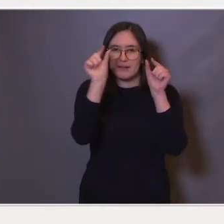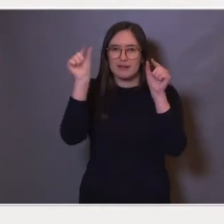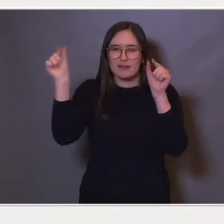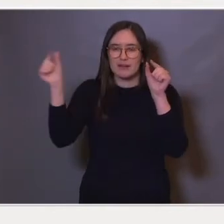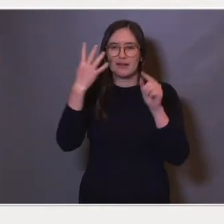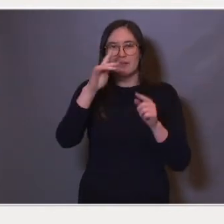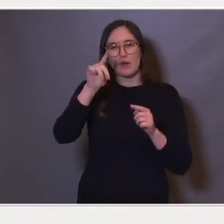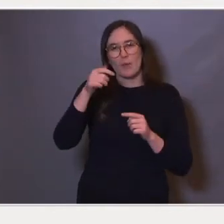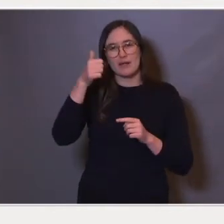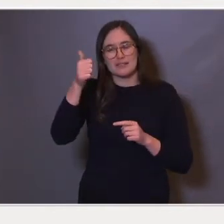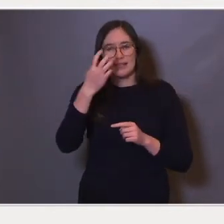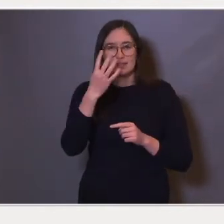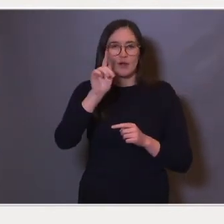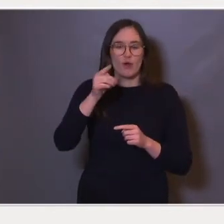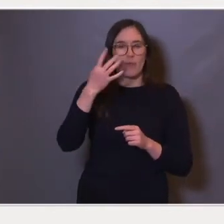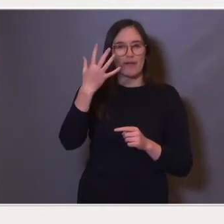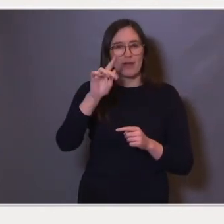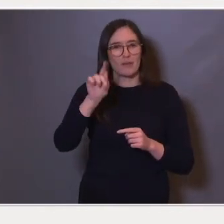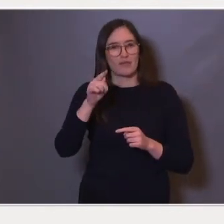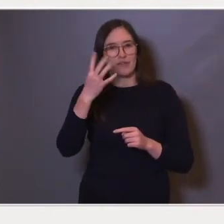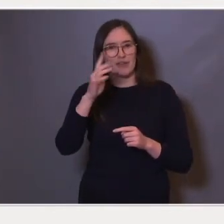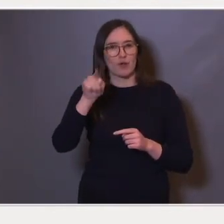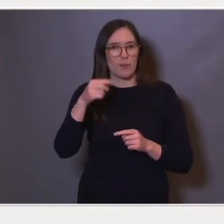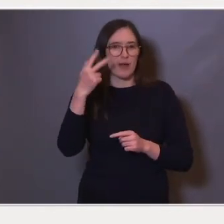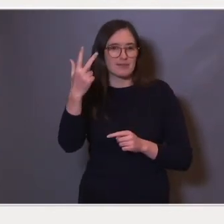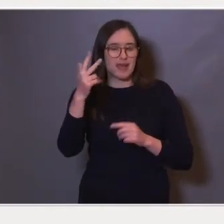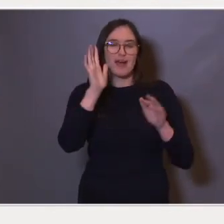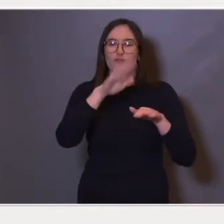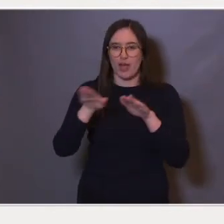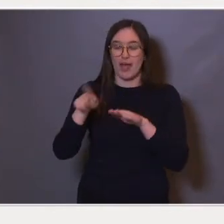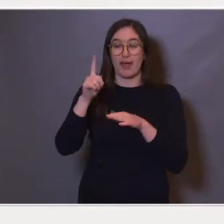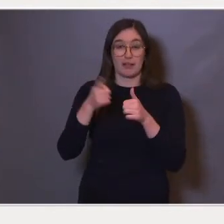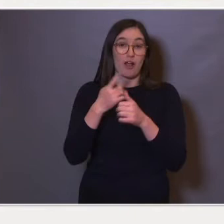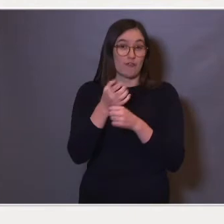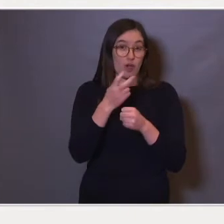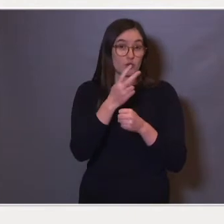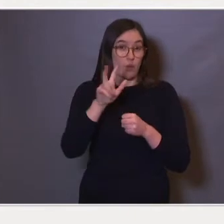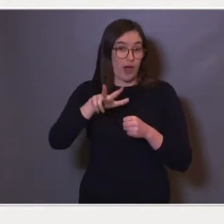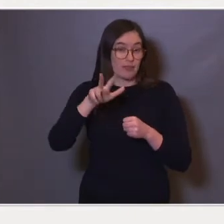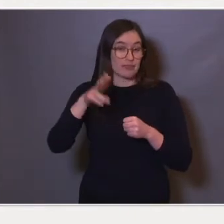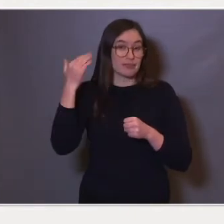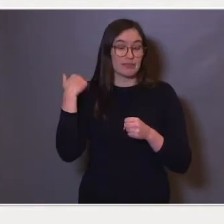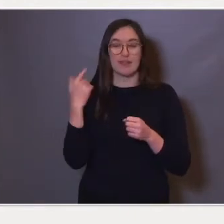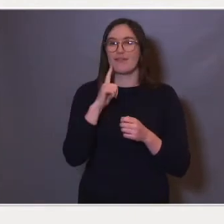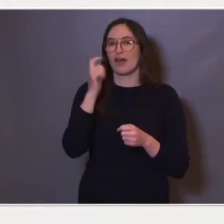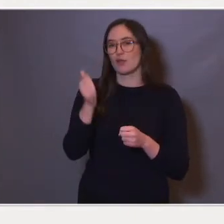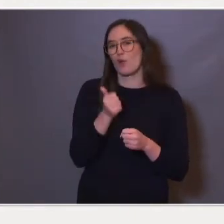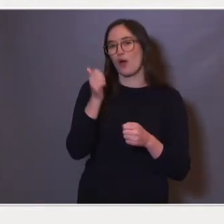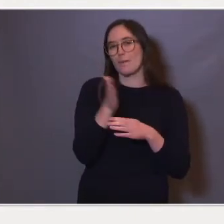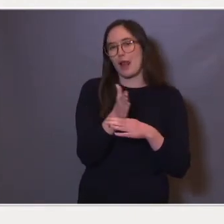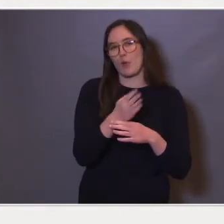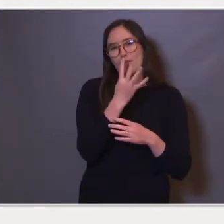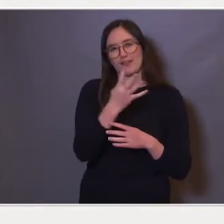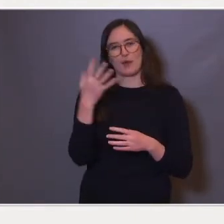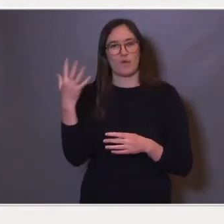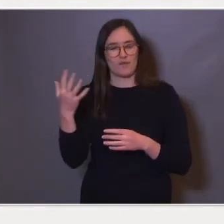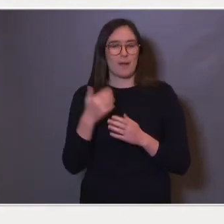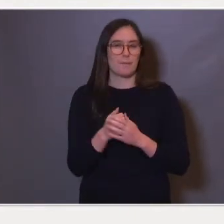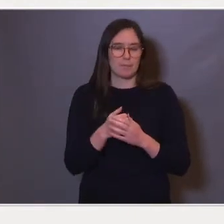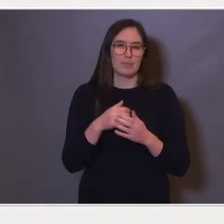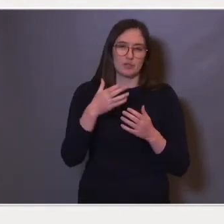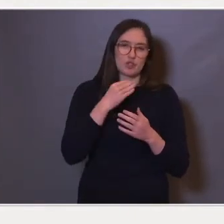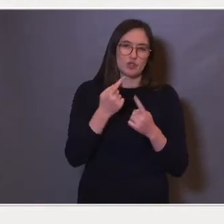,6, 4,5, 4,3, og de varierer. Dette er bare tall fra 2018. Hvert år ligger de mellom 4 og 5, den